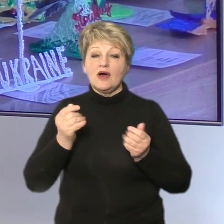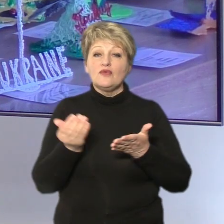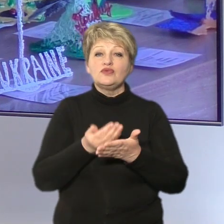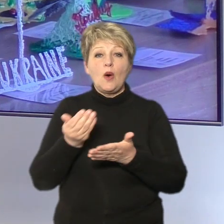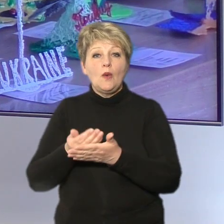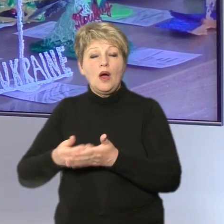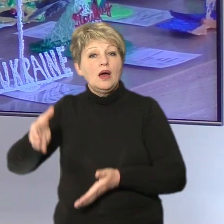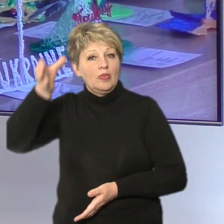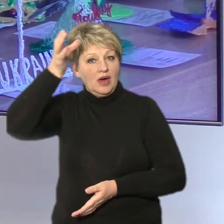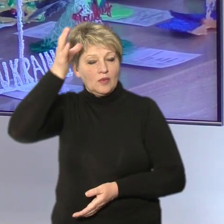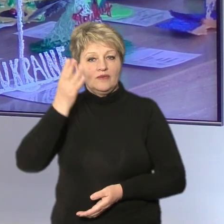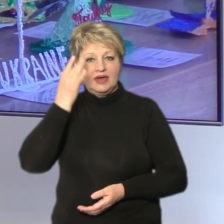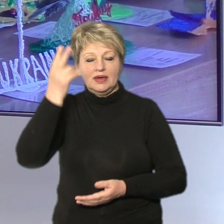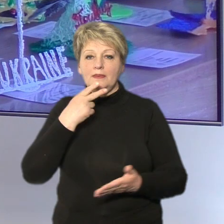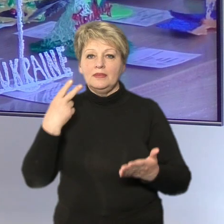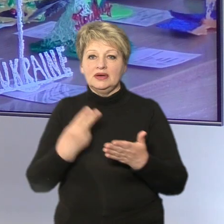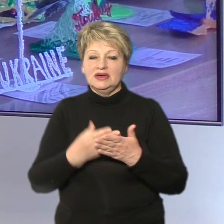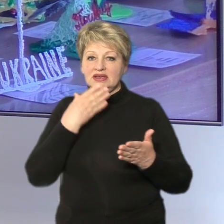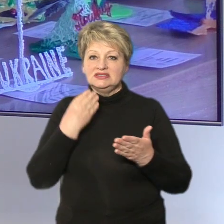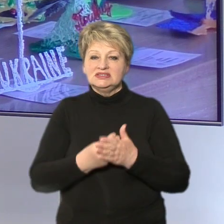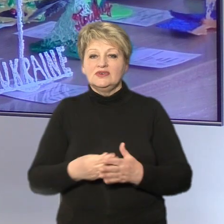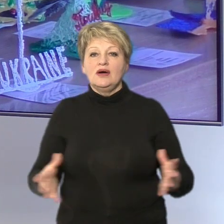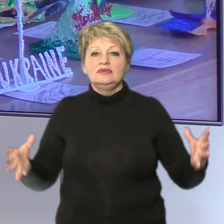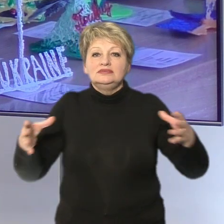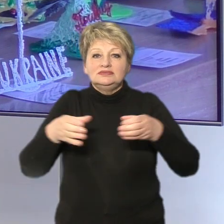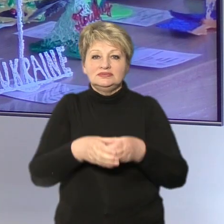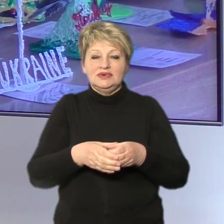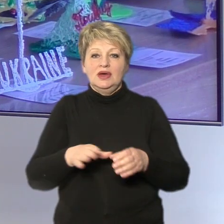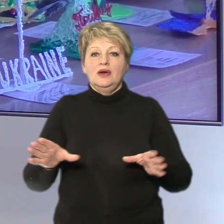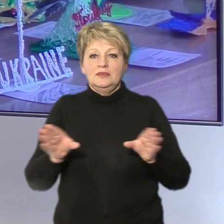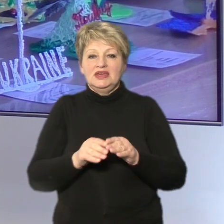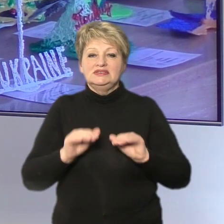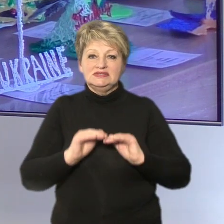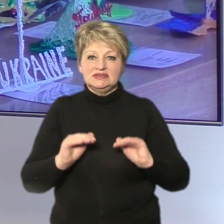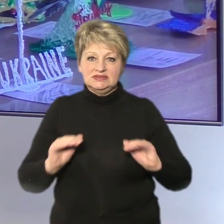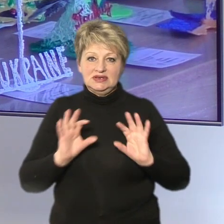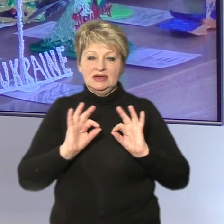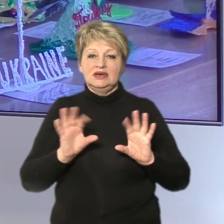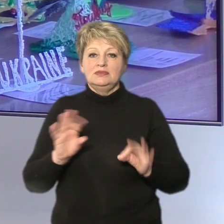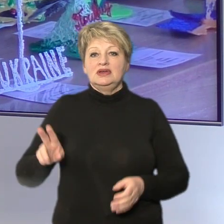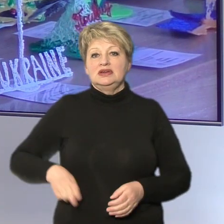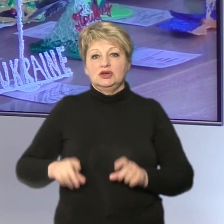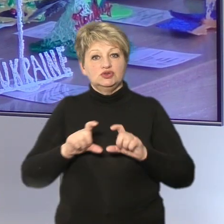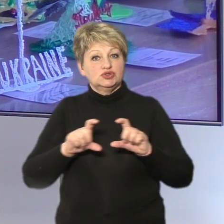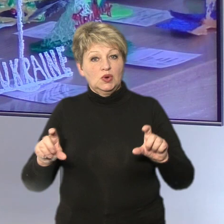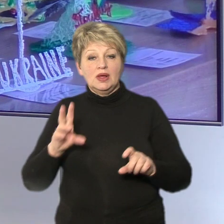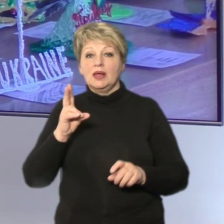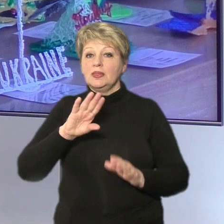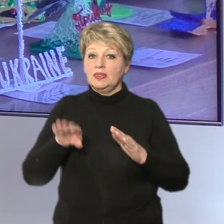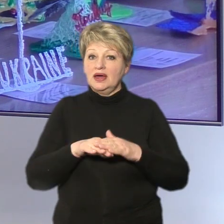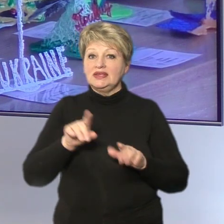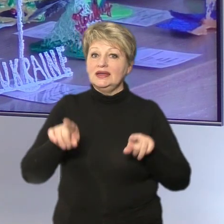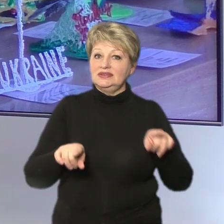Наукові ідеї представили черкаські освітяни разом із учнями, розповів директор школи Дмитро Бунякін. Над деякими